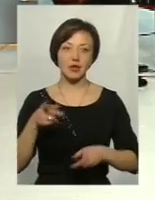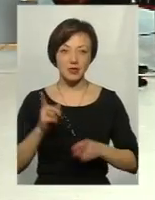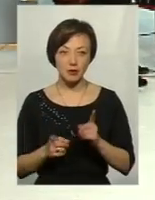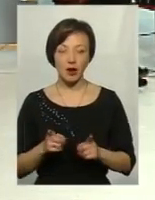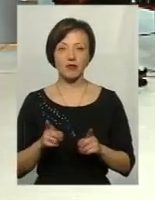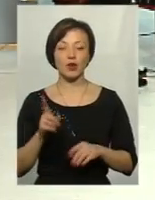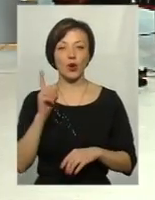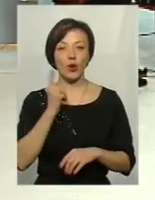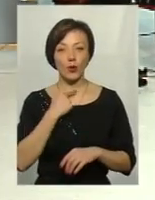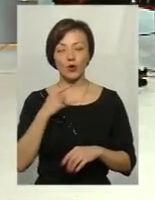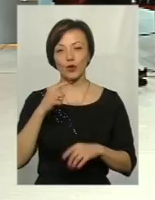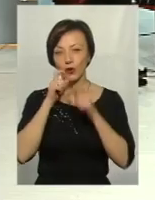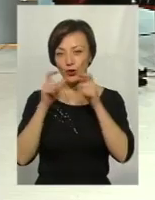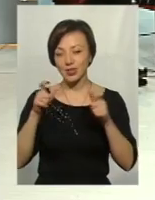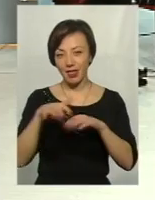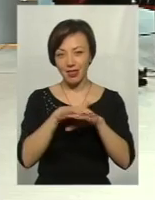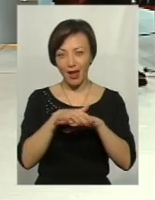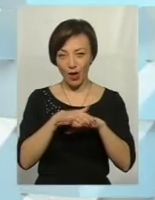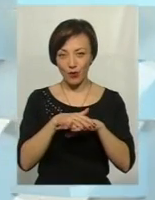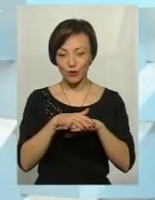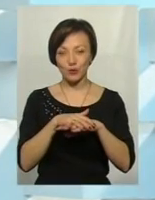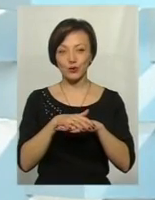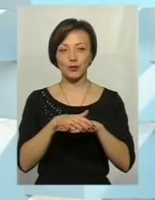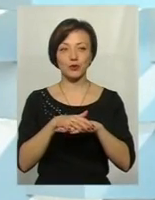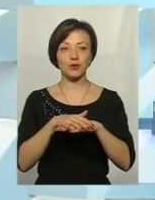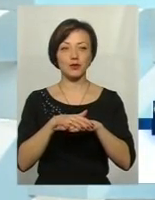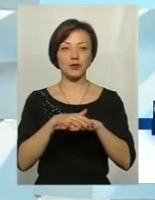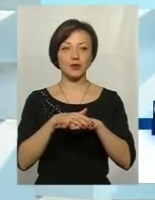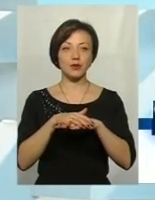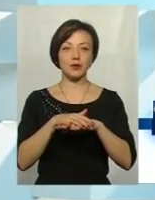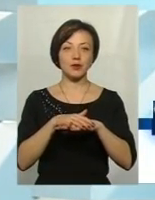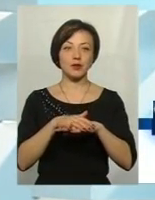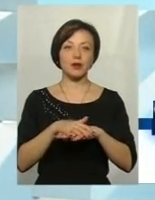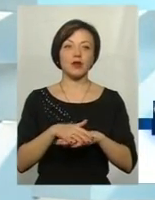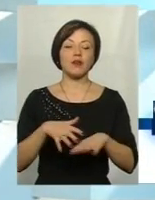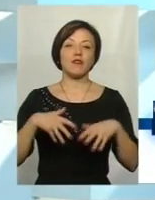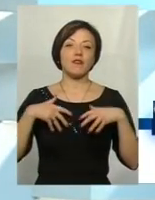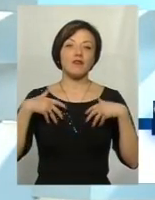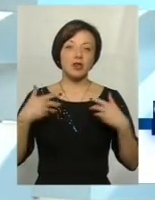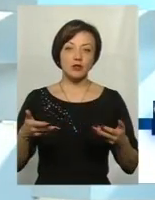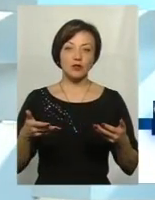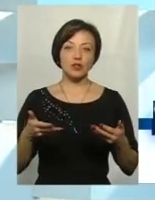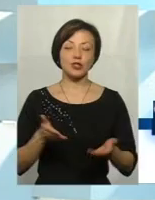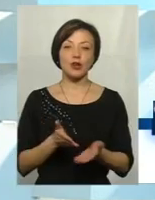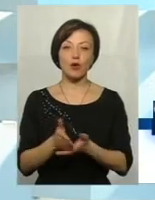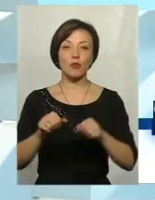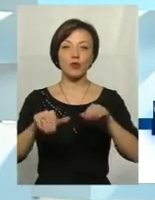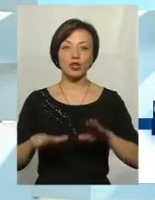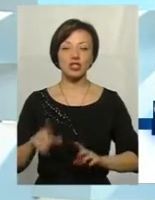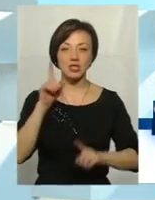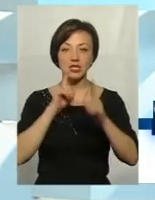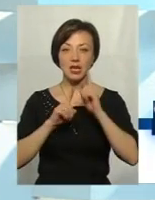голос народу в особі рішення, власне, висловлений шляхом рішень сесії